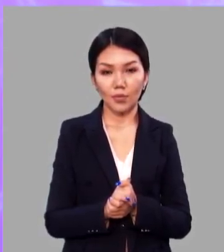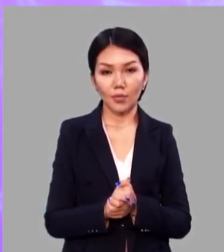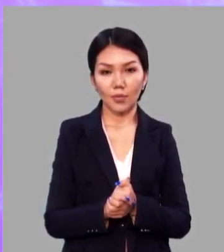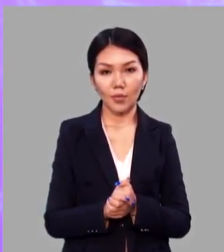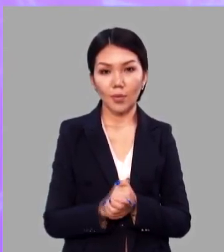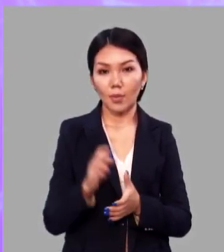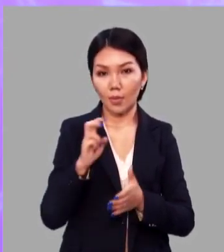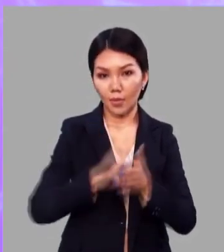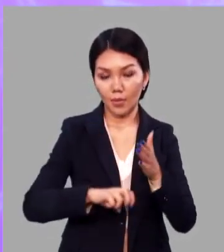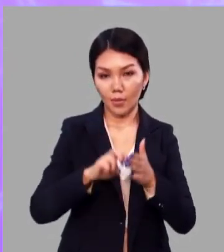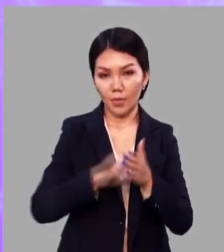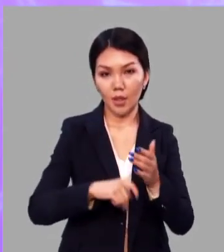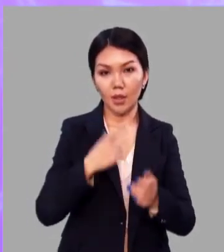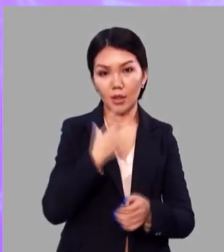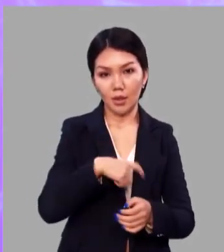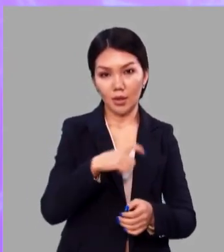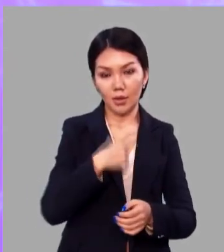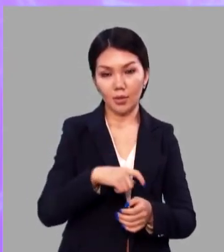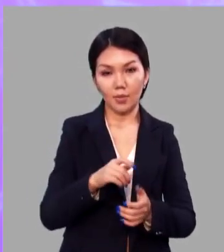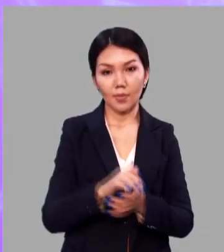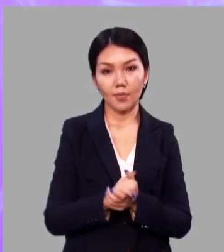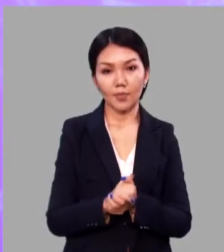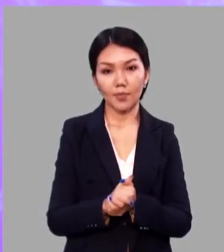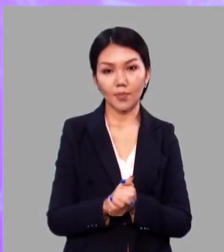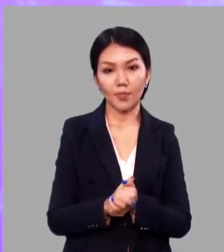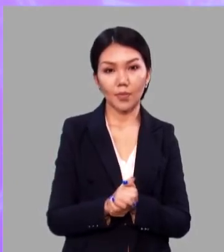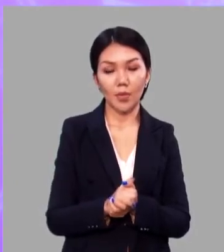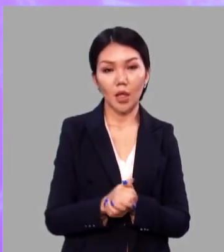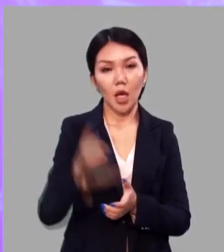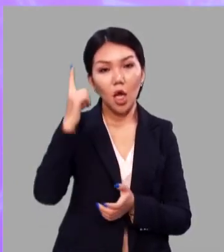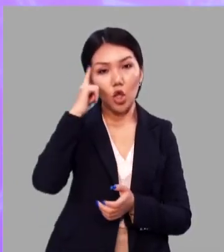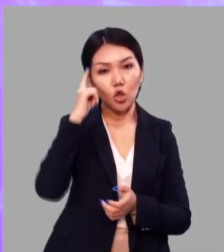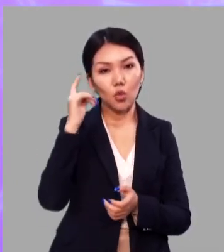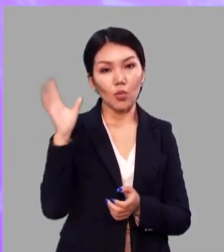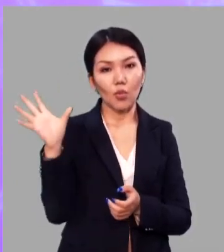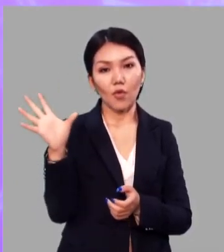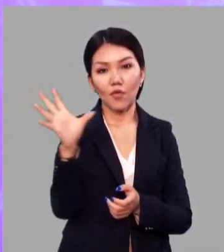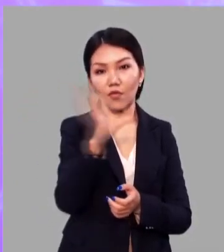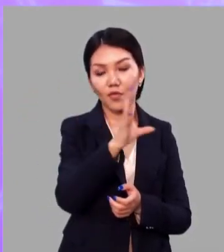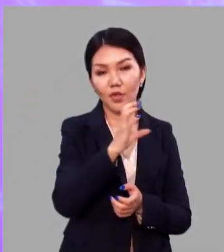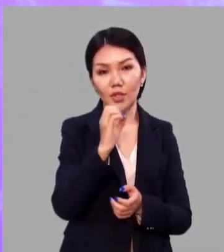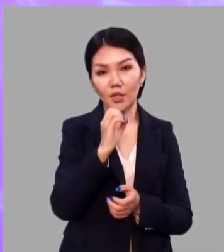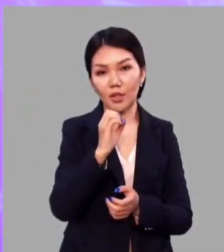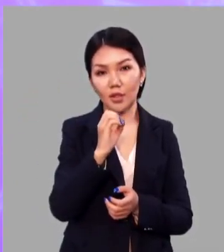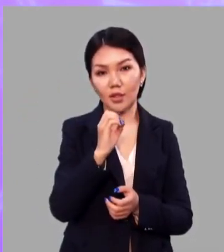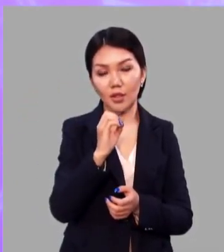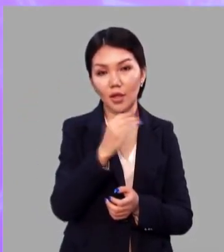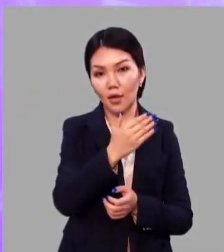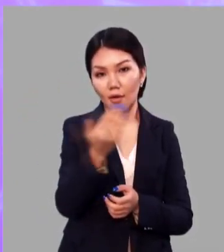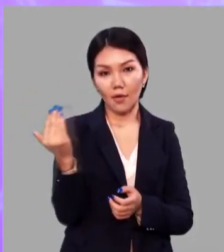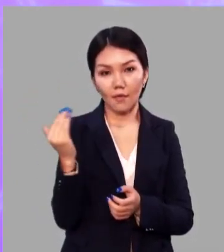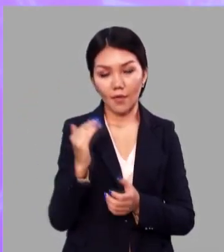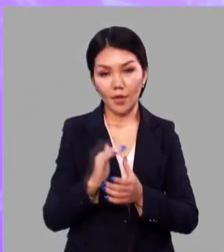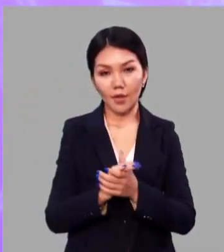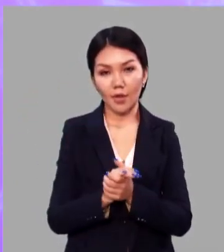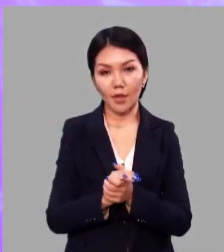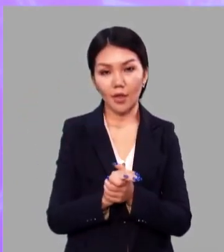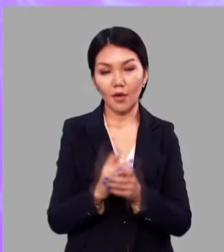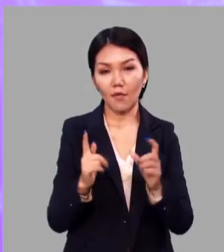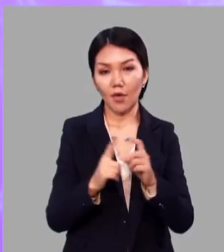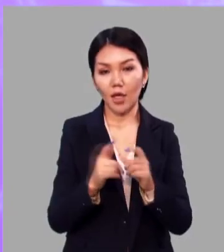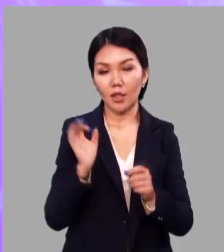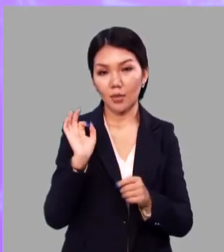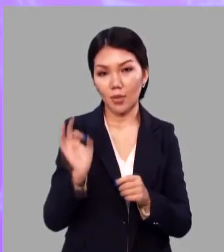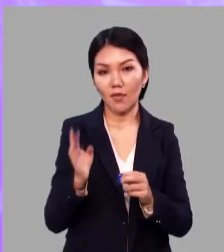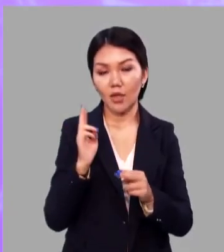Оцените уровень своей успешности. Я думаю, вы все фразы закончили верно.